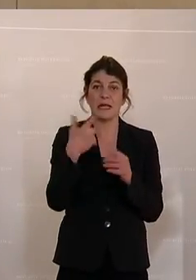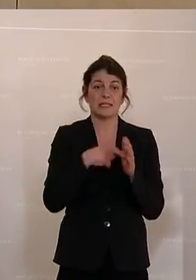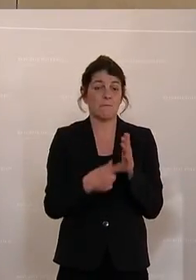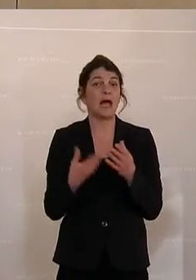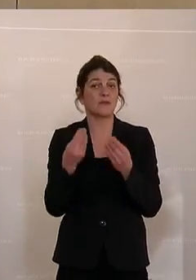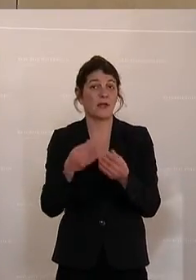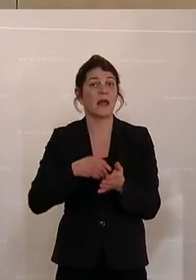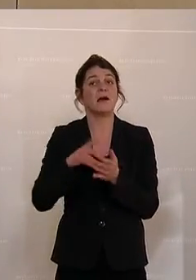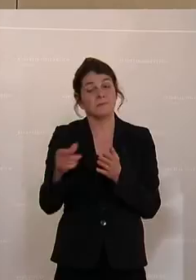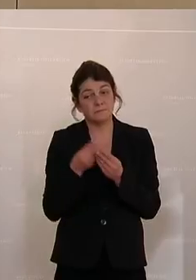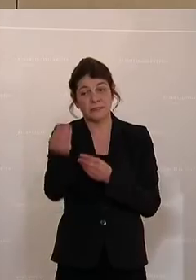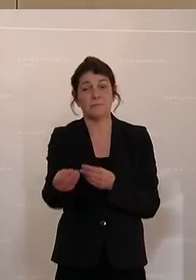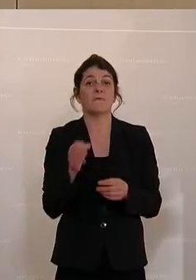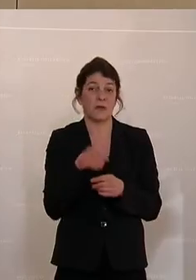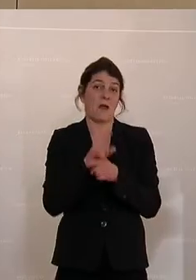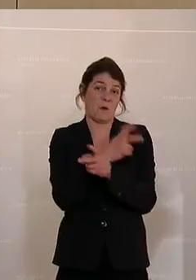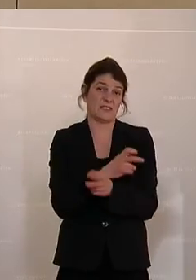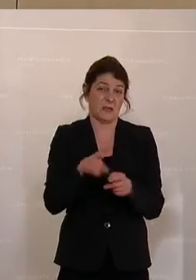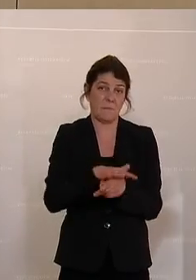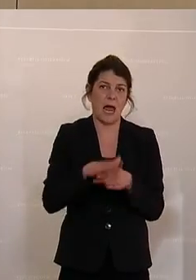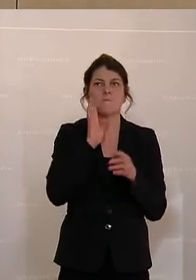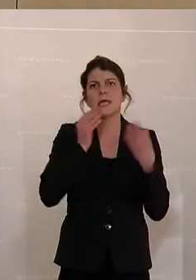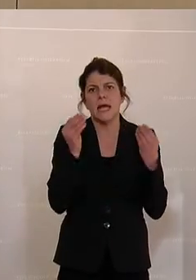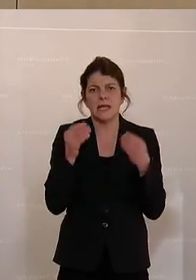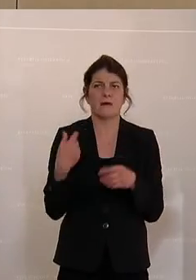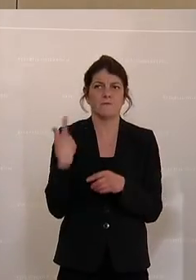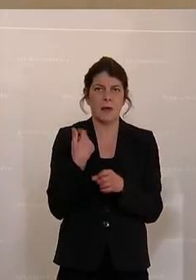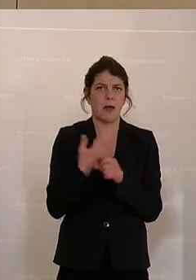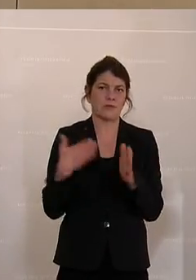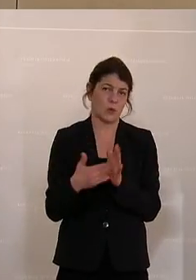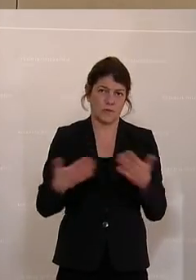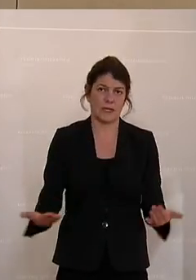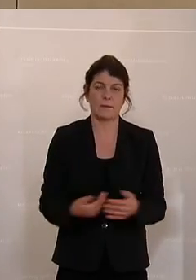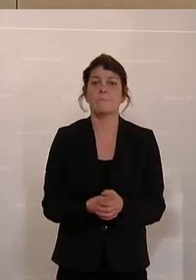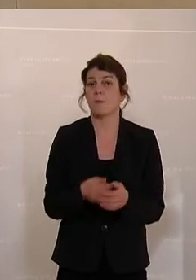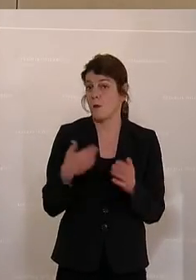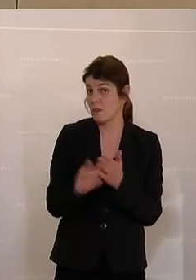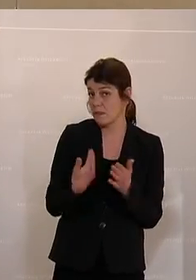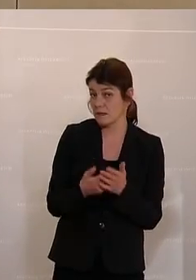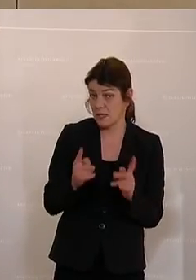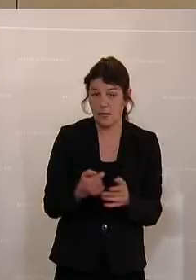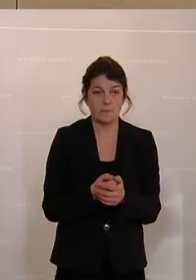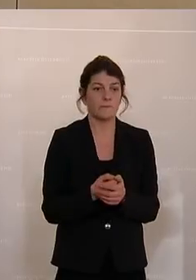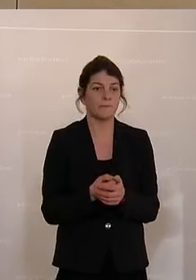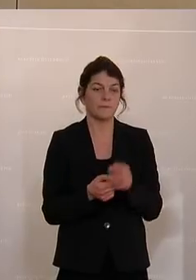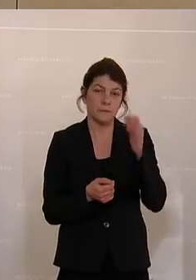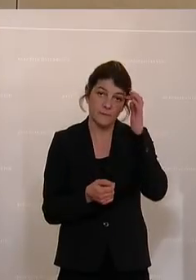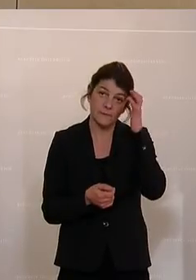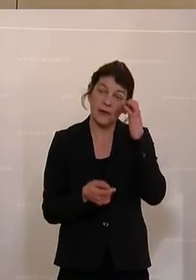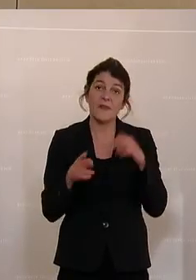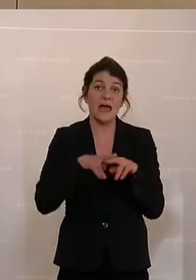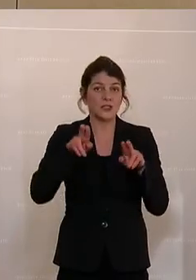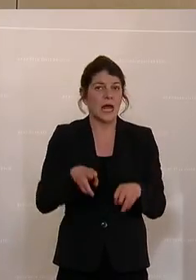so viel aus wie Österreich in diesem Bereich. Tun wir endlich das, was notwendig ist. Und deshalb, der